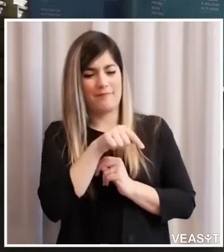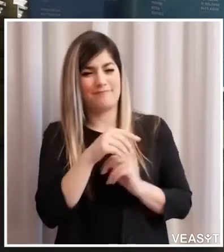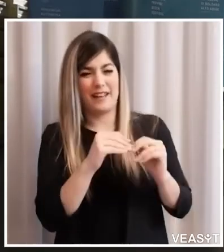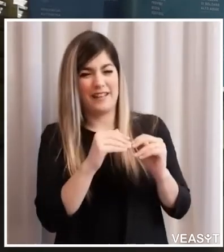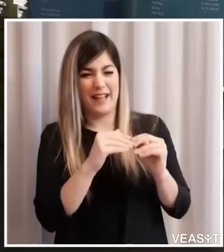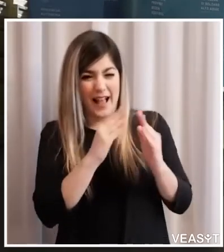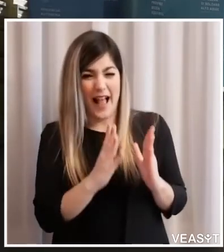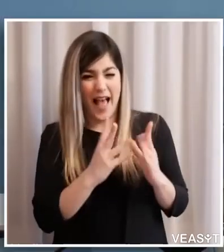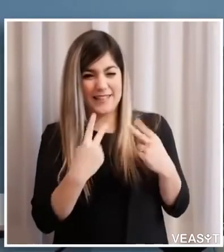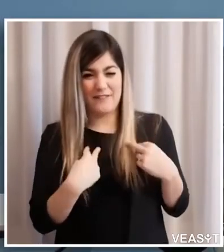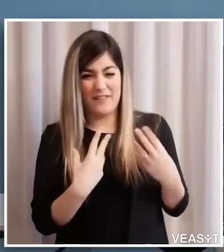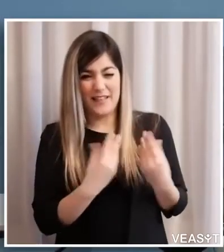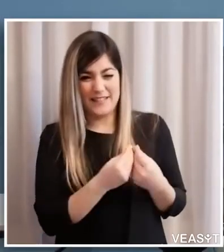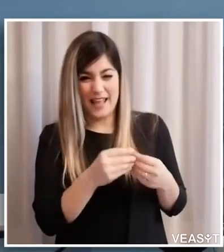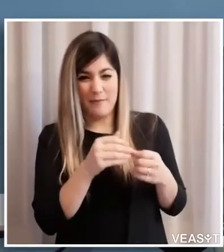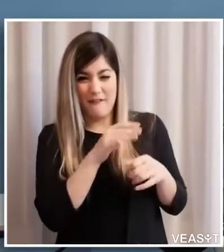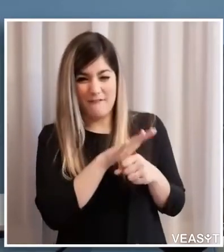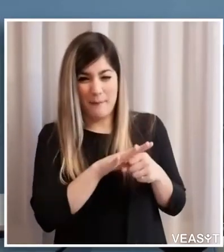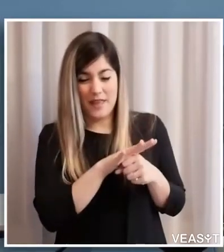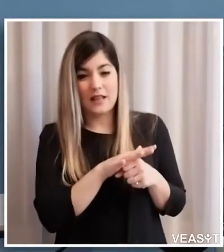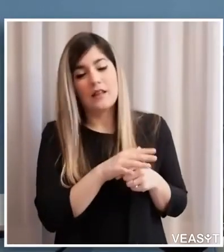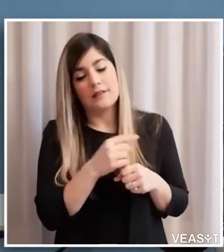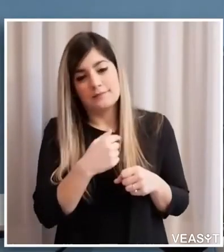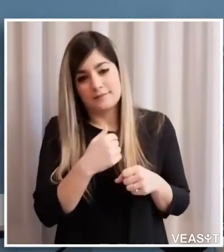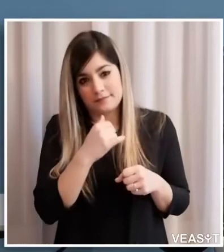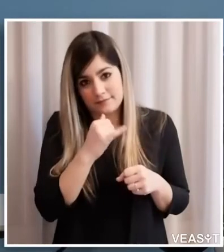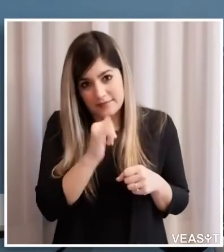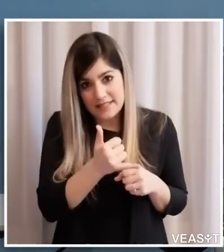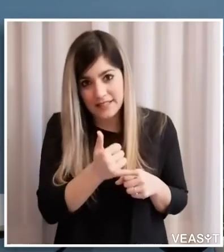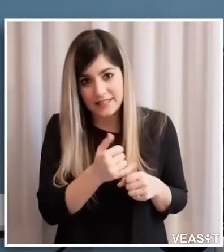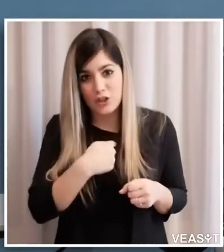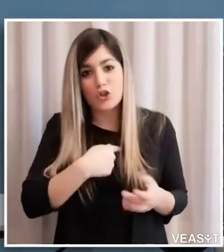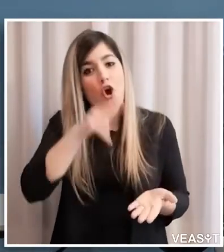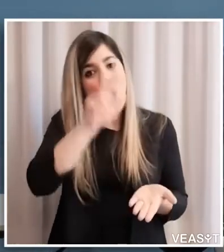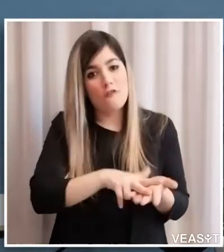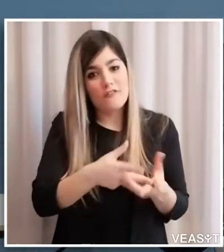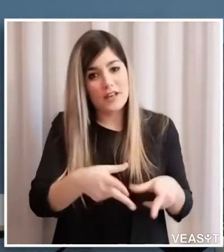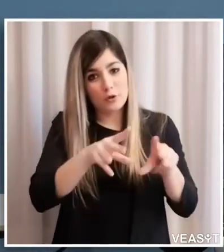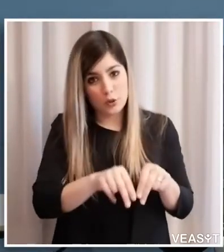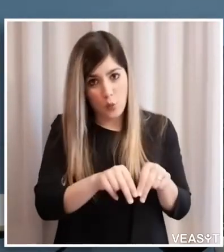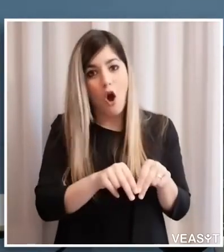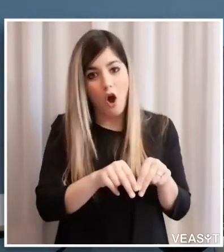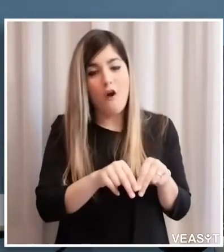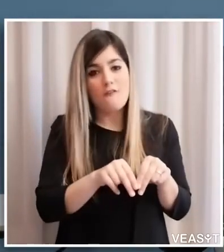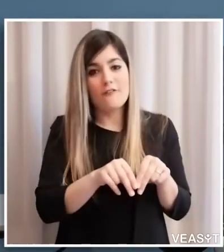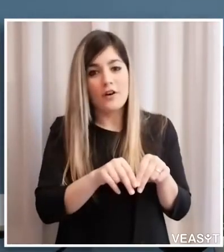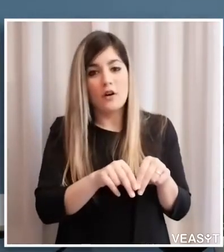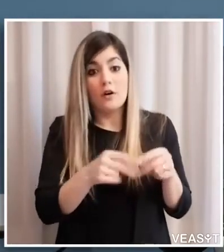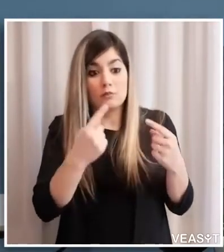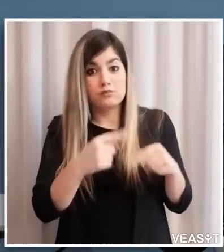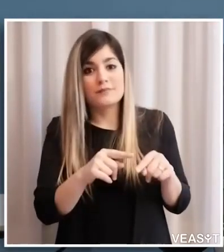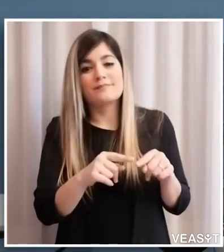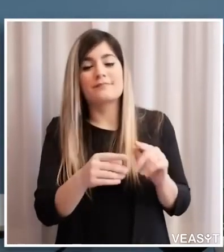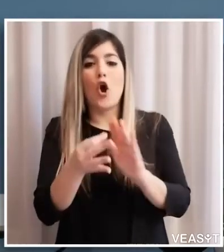io mi rendo conto che forse sarà utile riconfermarlo questo anche dopo l'ultima ordinanza sono aspetti che non sono regolati in ordinanza ma con